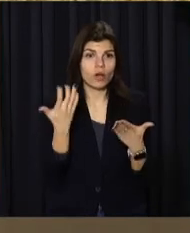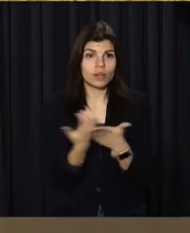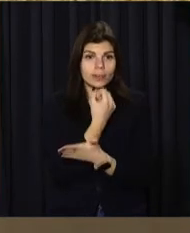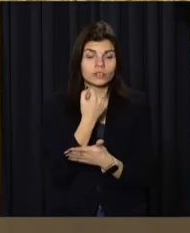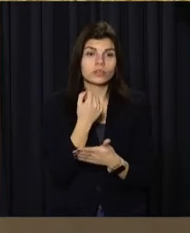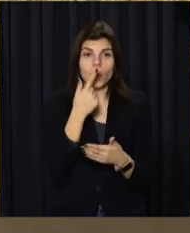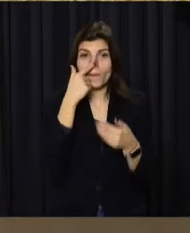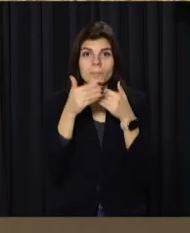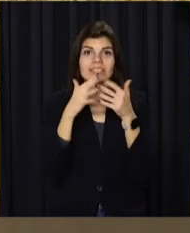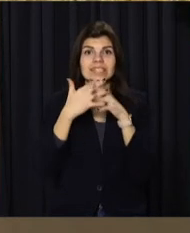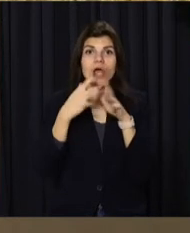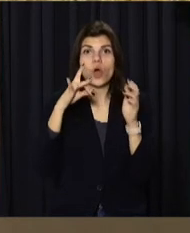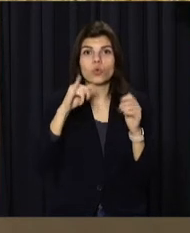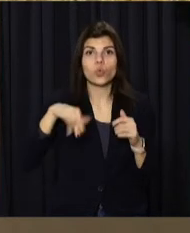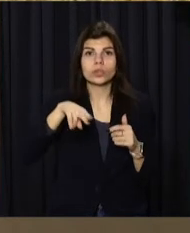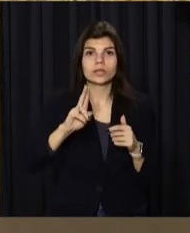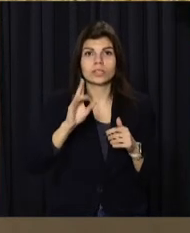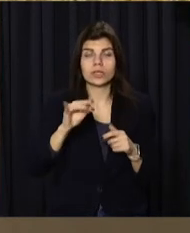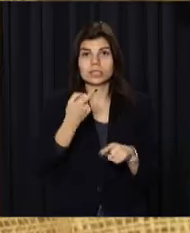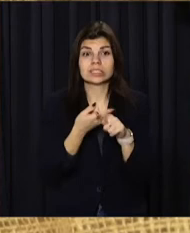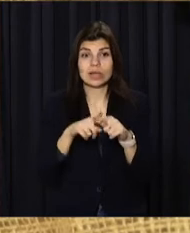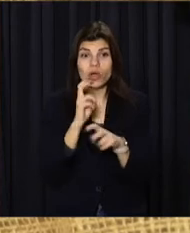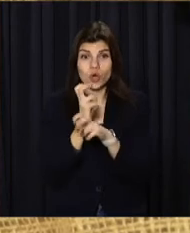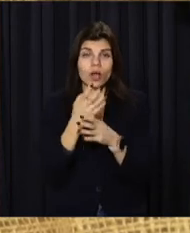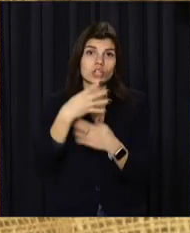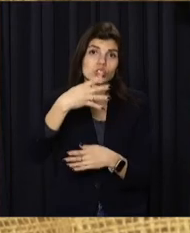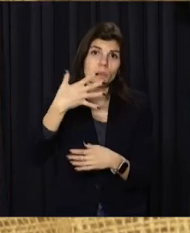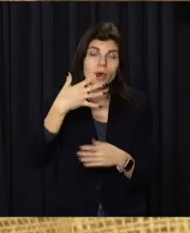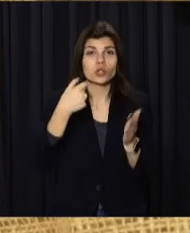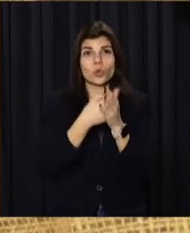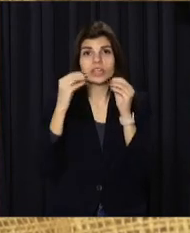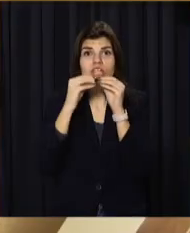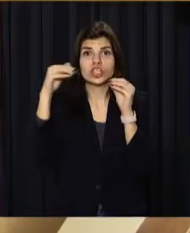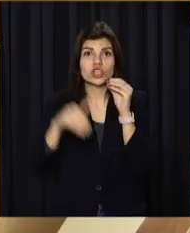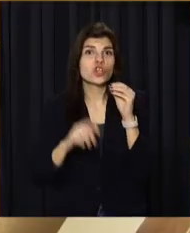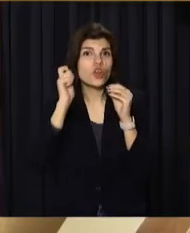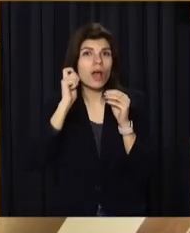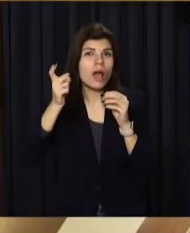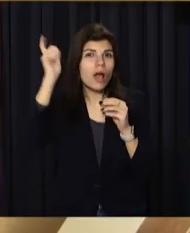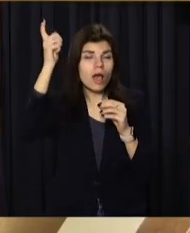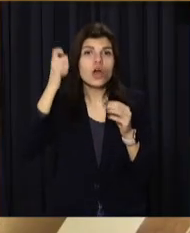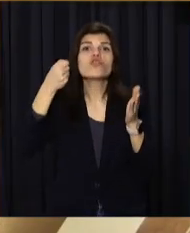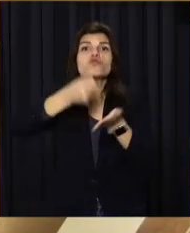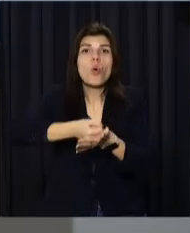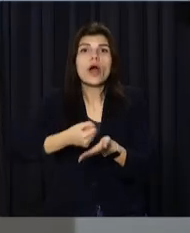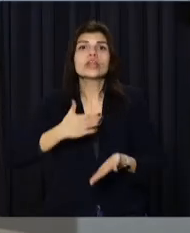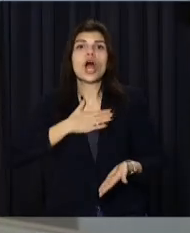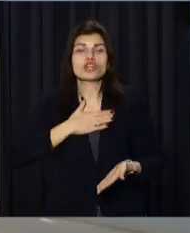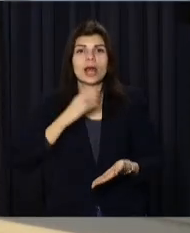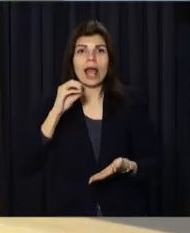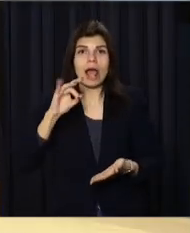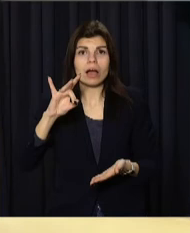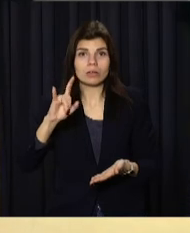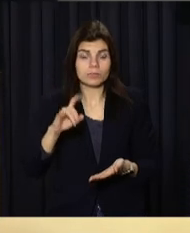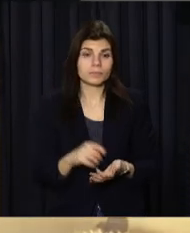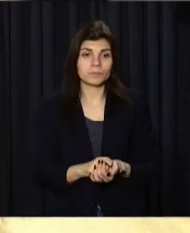археологи поблизу села Рудки. Кажуть, цим кісткам від 45 до 10 тисяч років до нашої ери. Саме тут